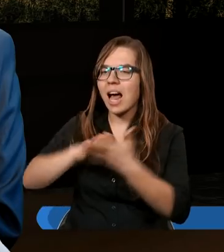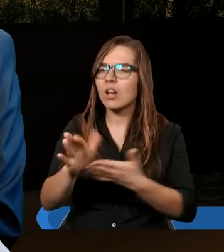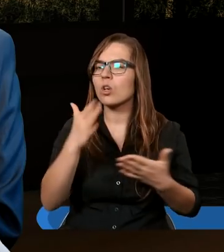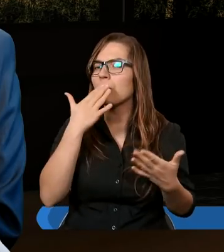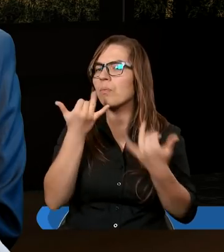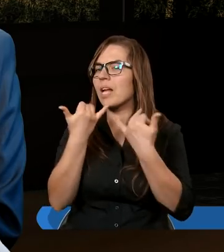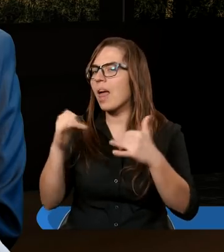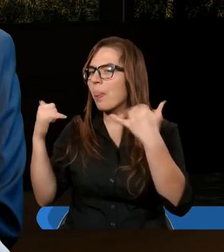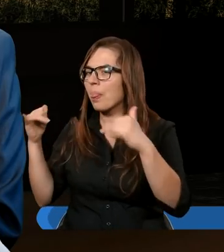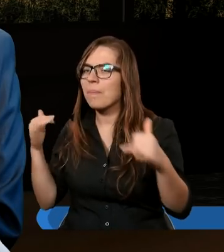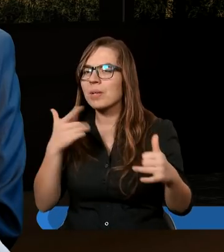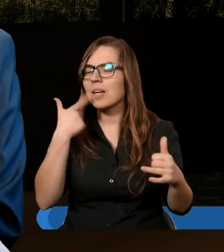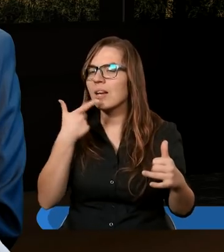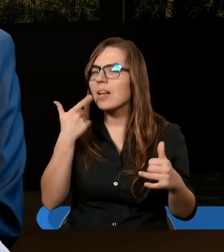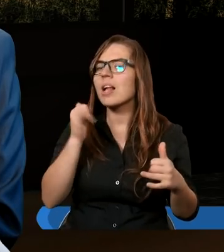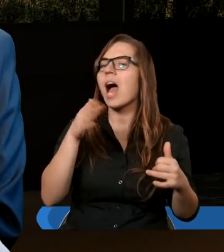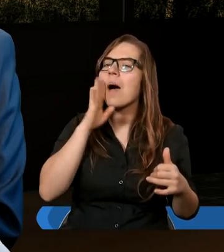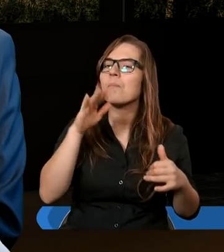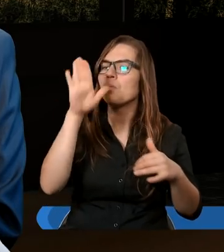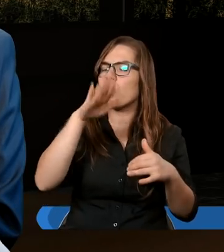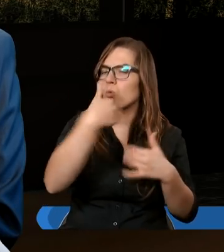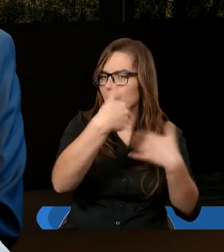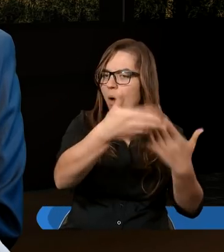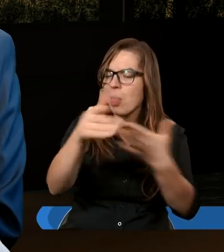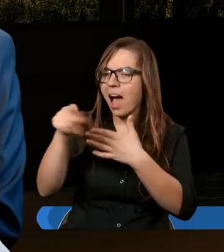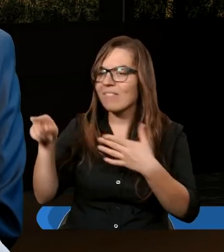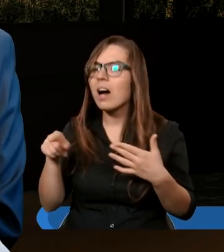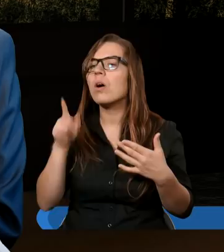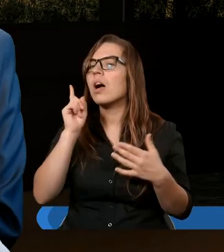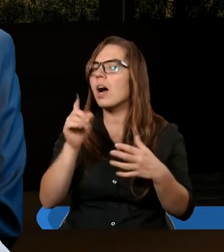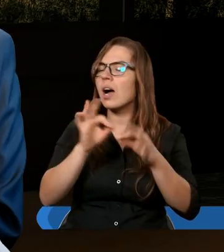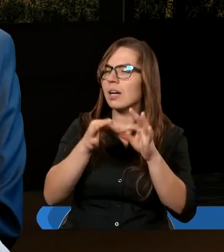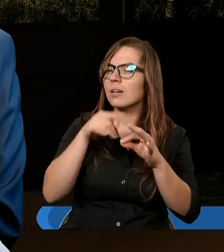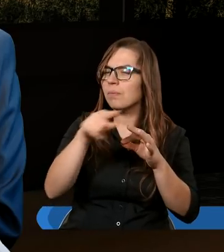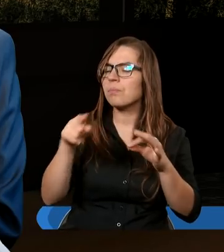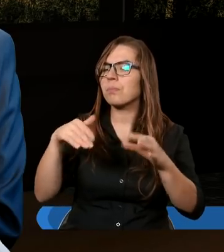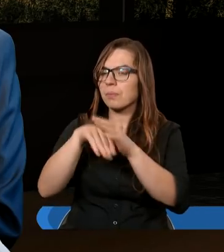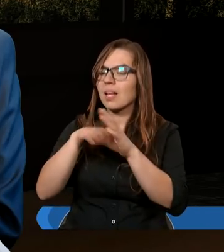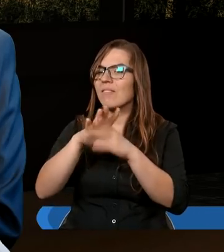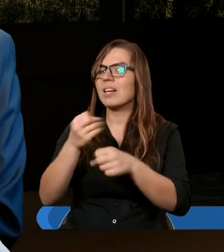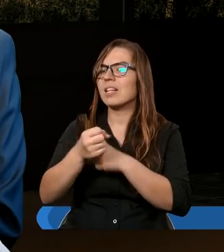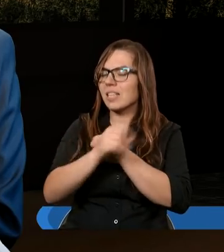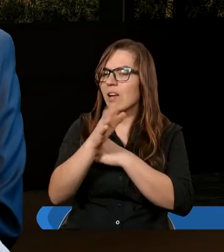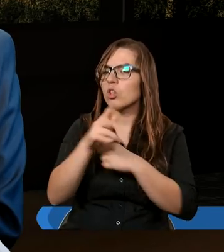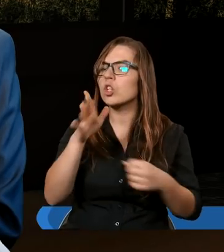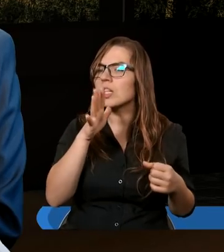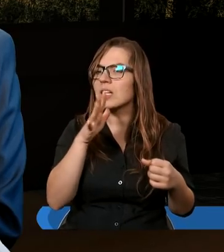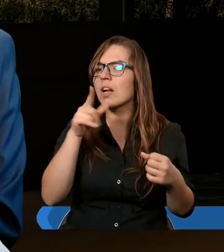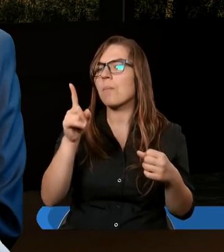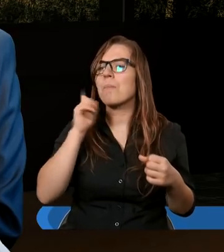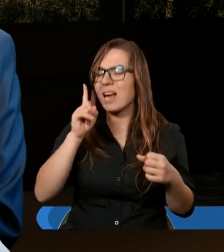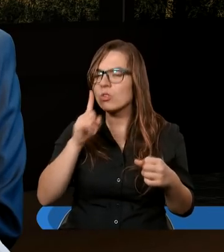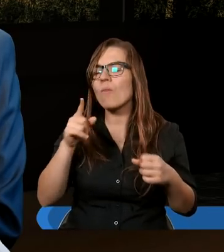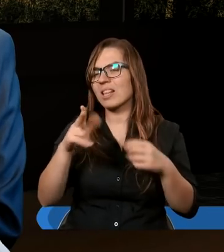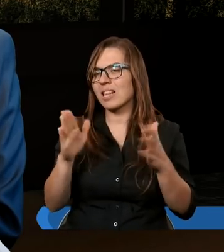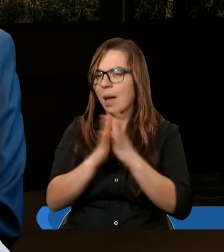mówić innymi językami, tak jak im Duch poddawał. A przebywali w Jerozolimie Żydzi, mężowie